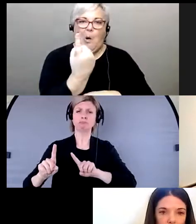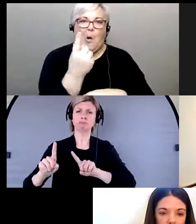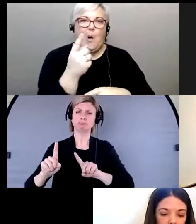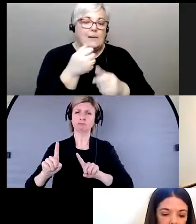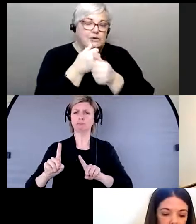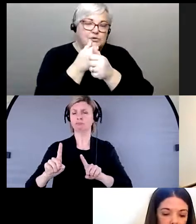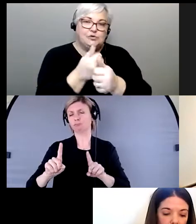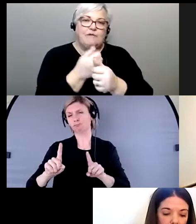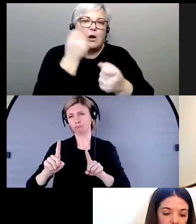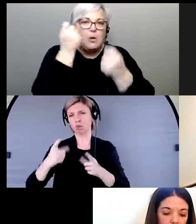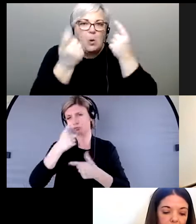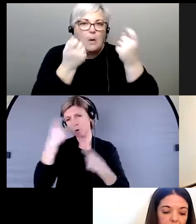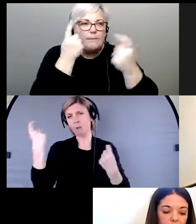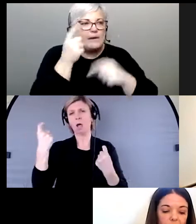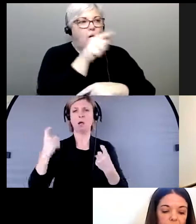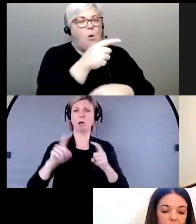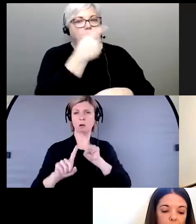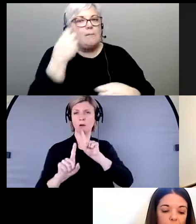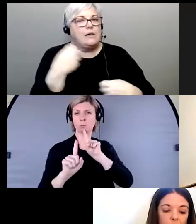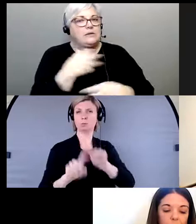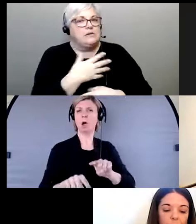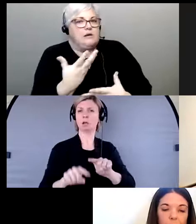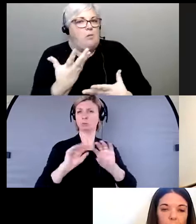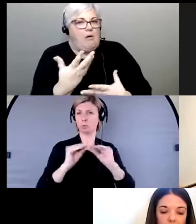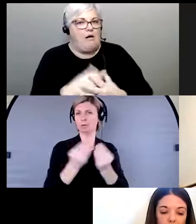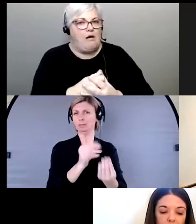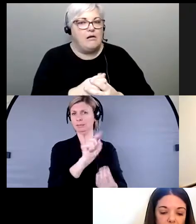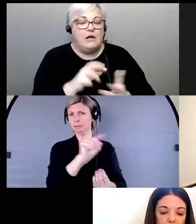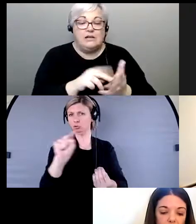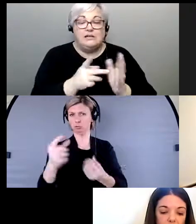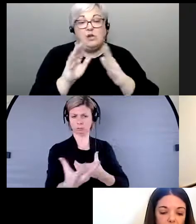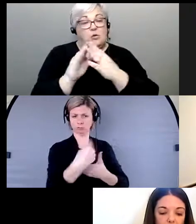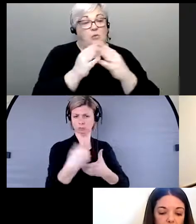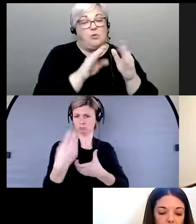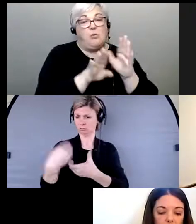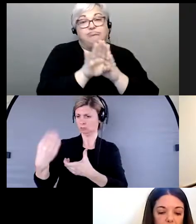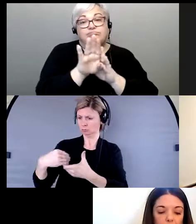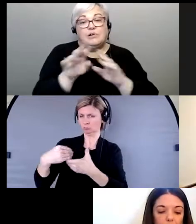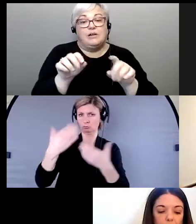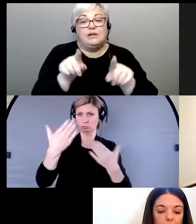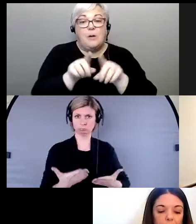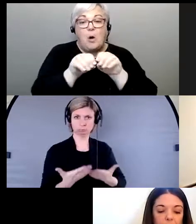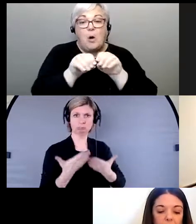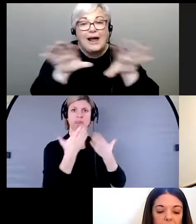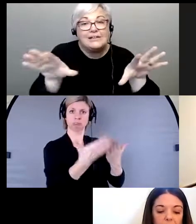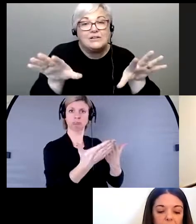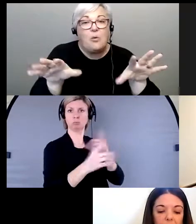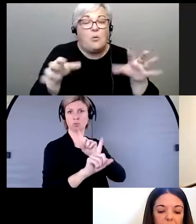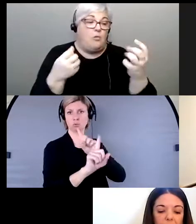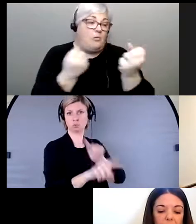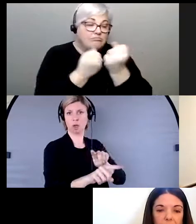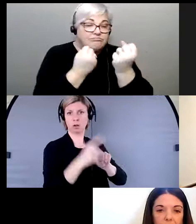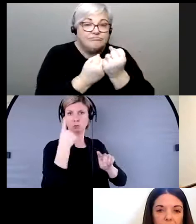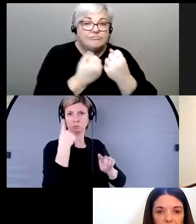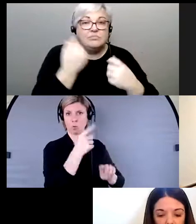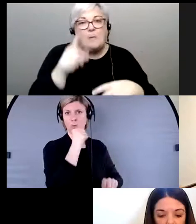sur la compréhension des traumatismes. Comme ça, on pourrait améliorer les communautés en général et créer un réseau de support et d'appui pour les femmes et les personnes